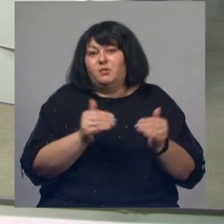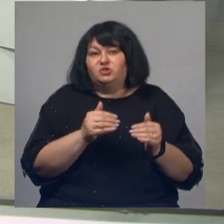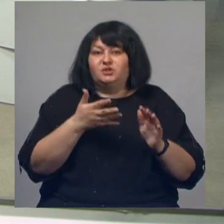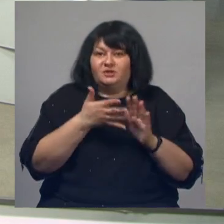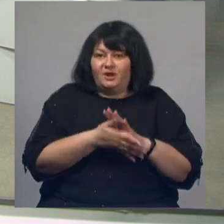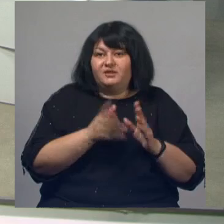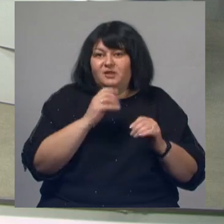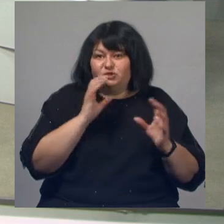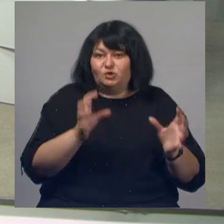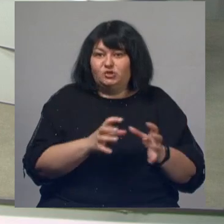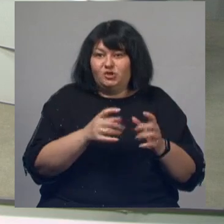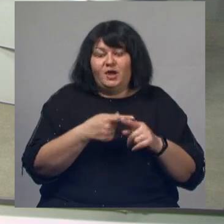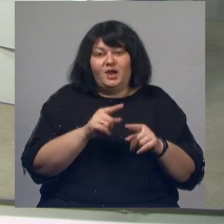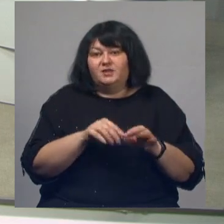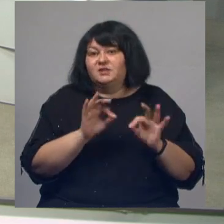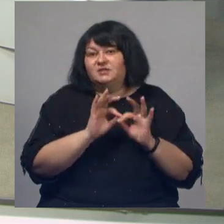содержание. Вот это замечательная суперспособность. Продолжение следует... Продолжение